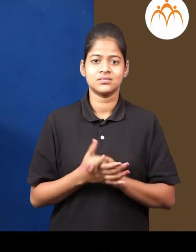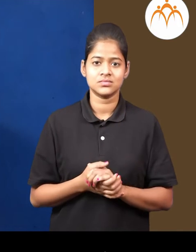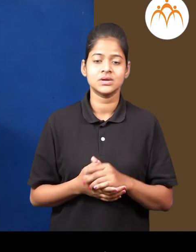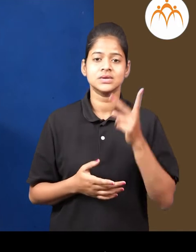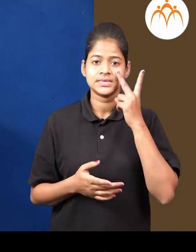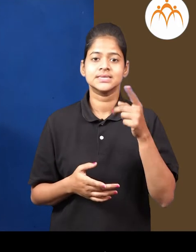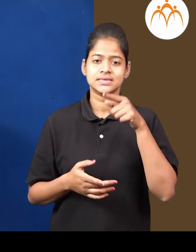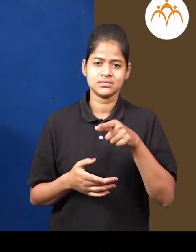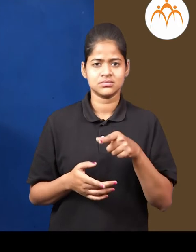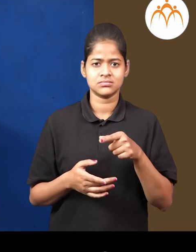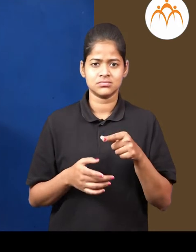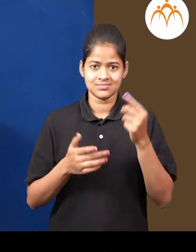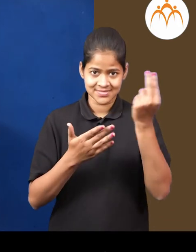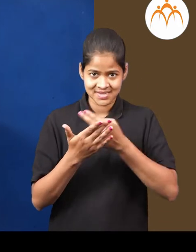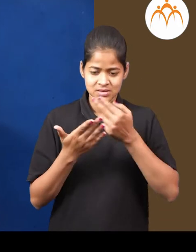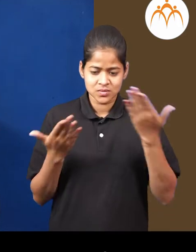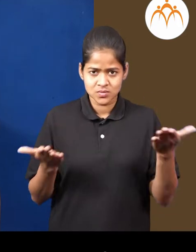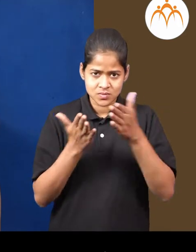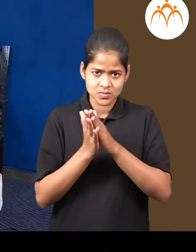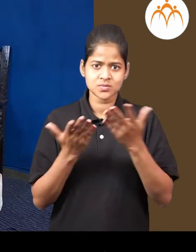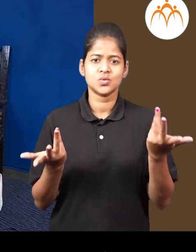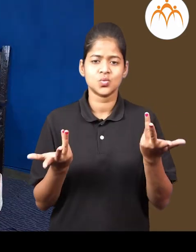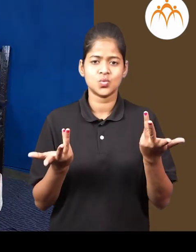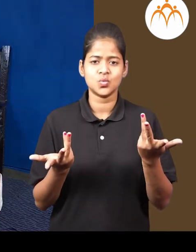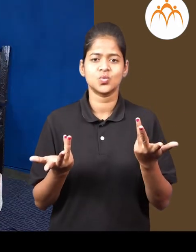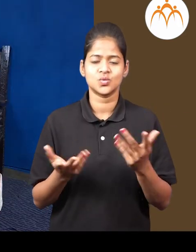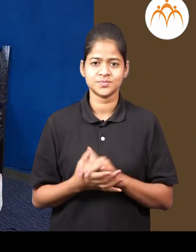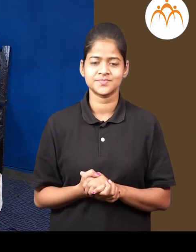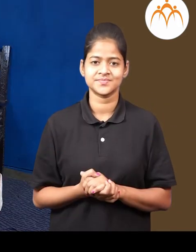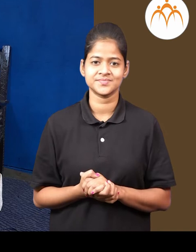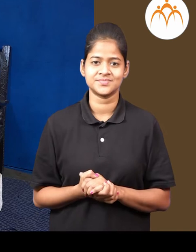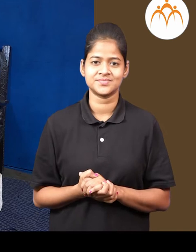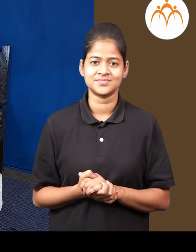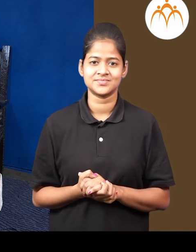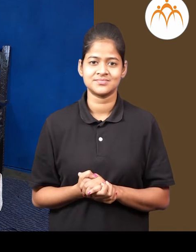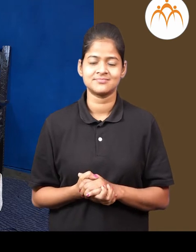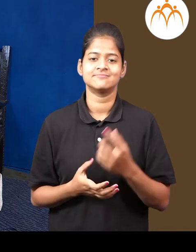या चित्रा रा घड़ी कशिकाय पड़नार। खरच की।